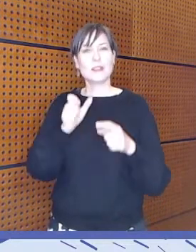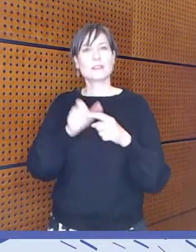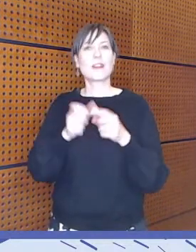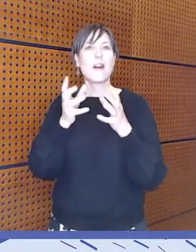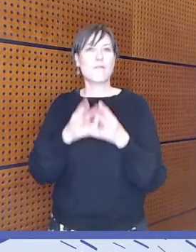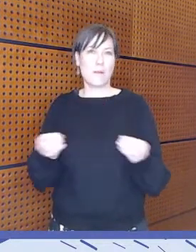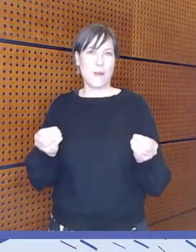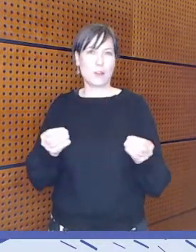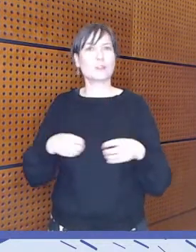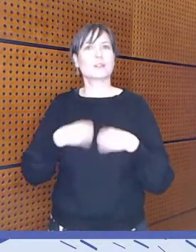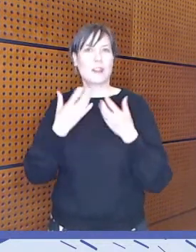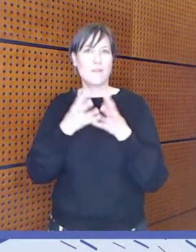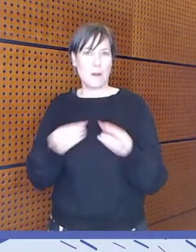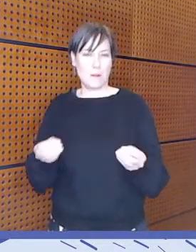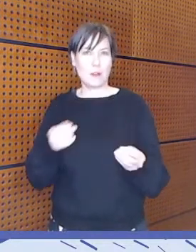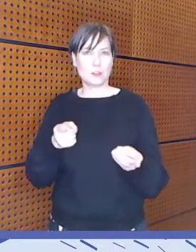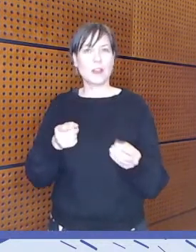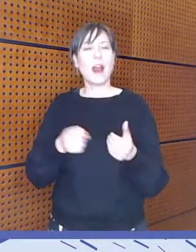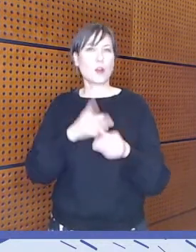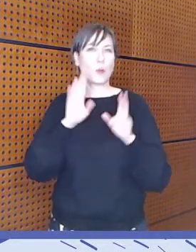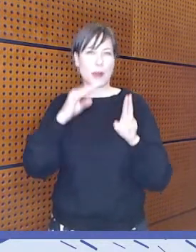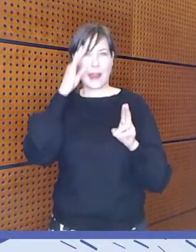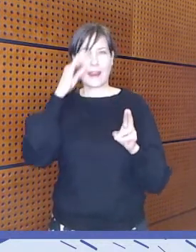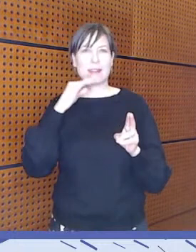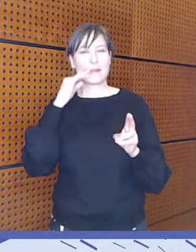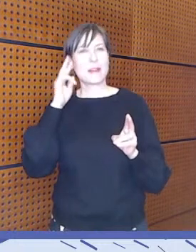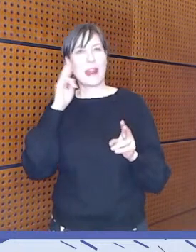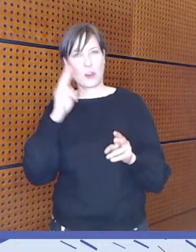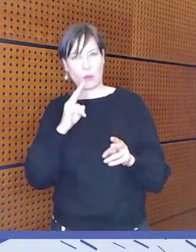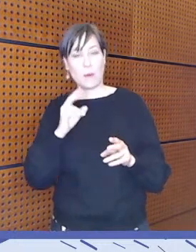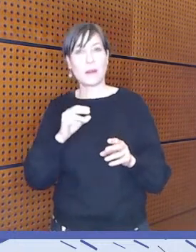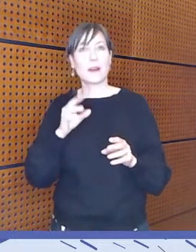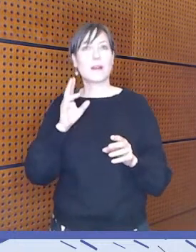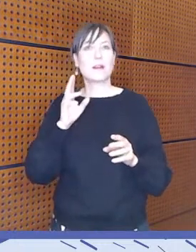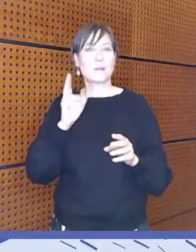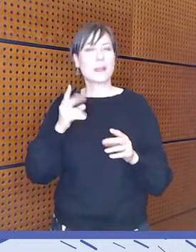näkökulmasta nimenomaan yhdenvertaisuuden valossa.